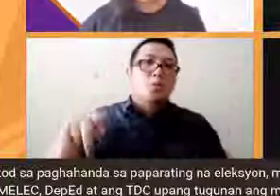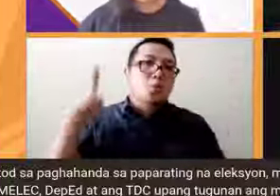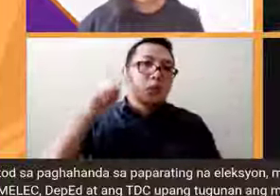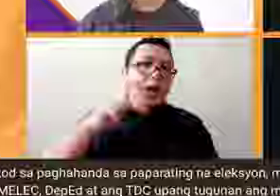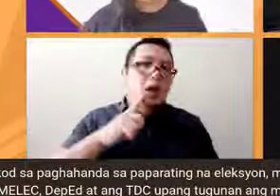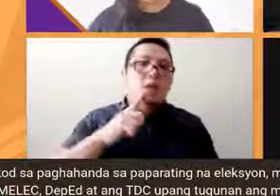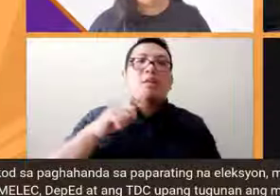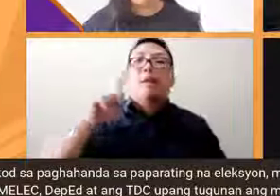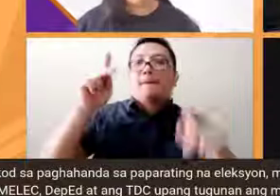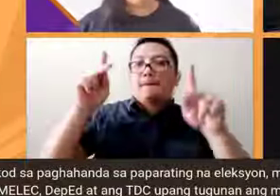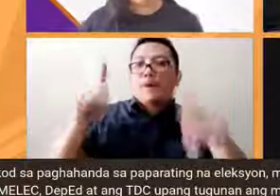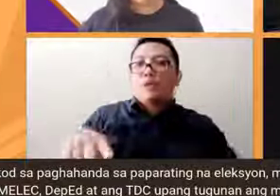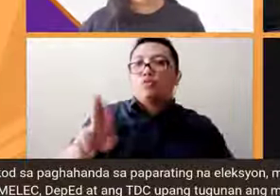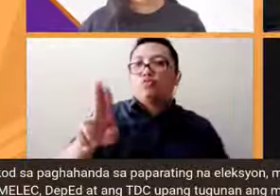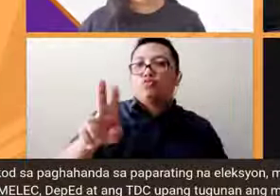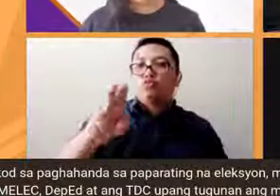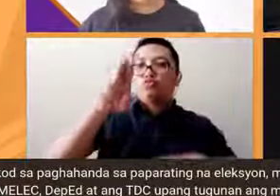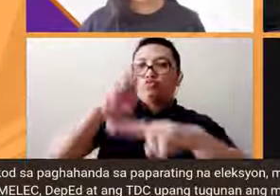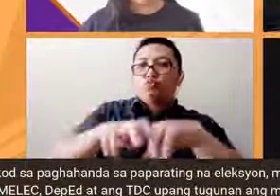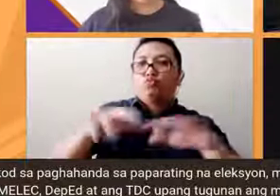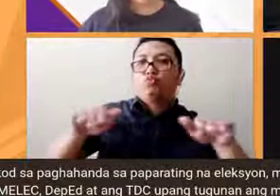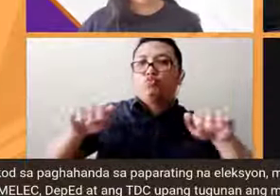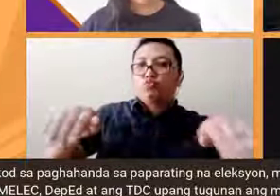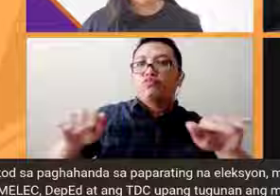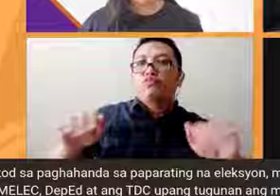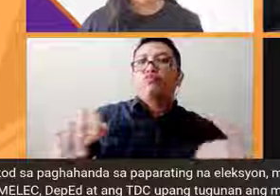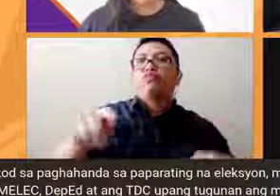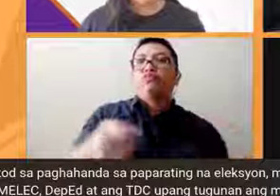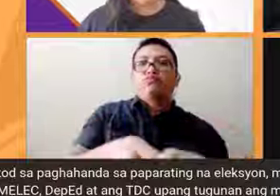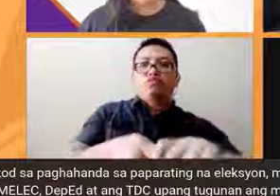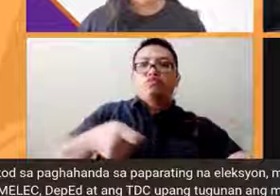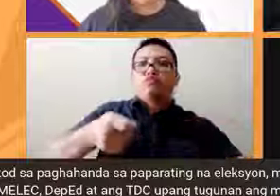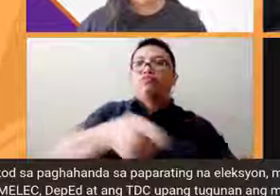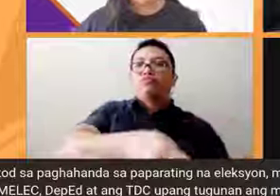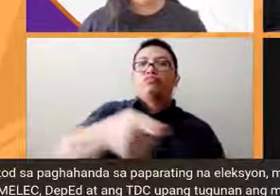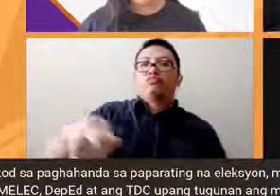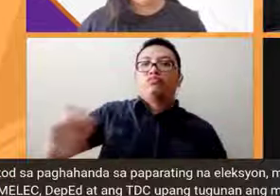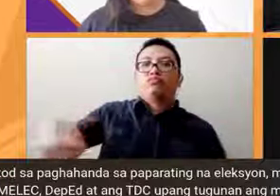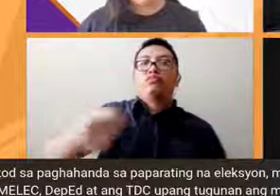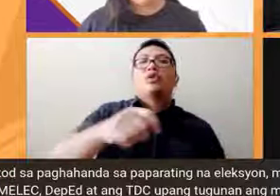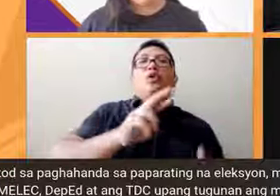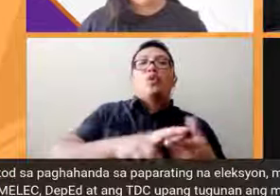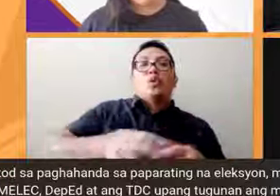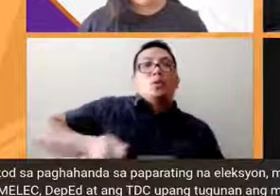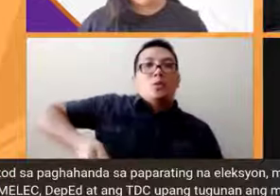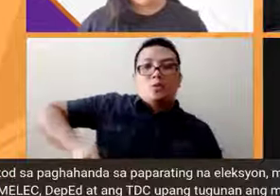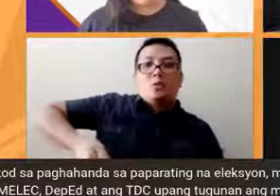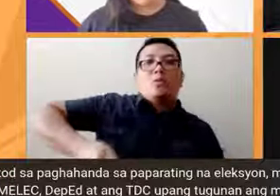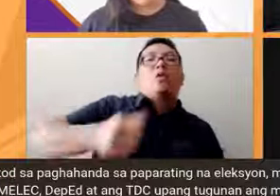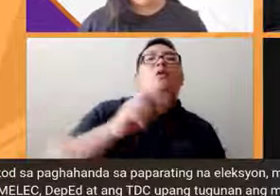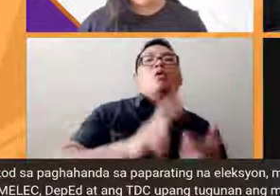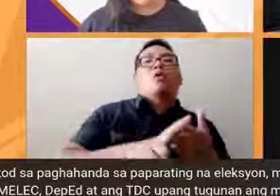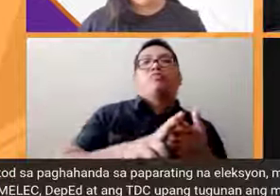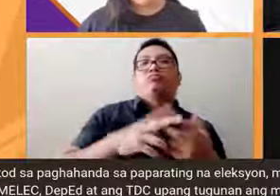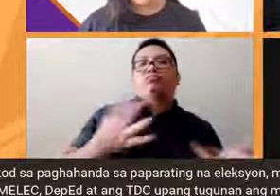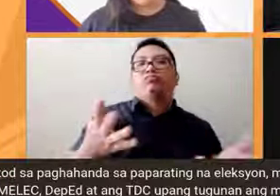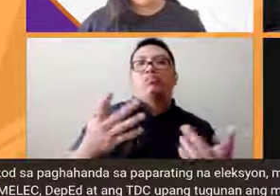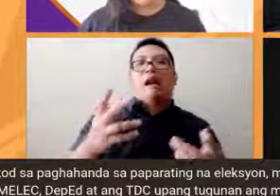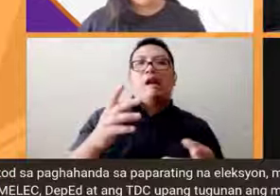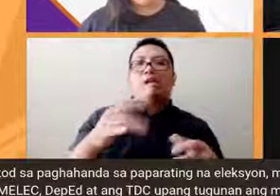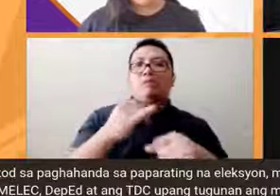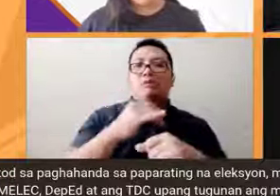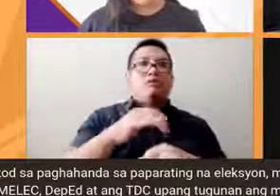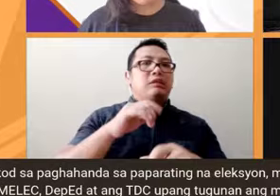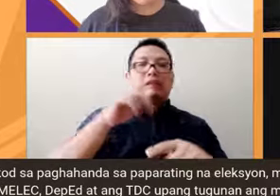nakaupo sa wheelchair o nakasaklay or may invisible disabilities nyan so paano how will they be able